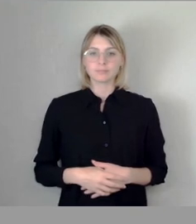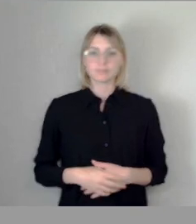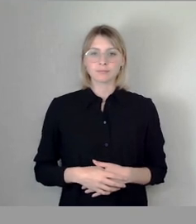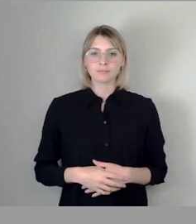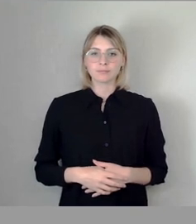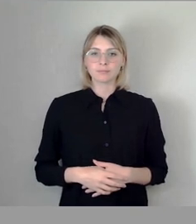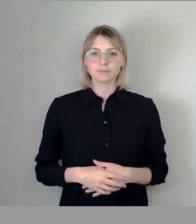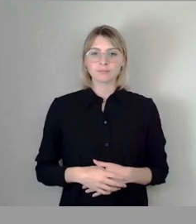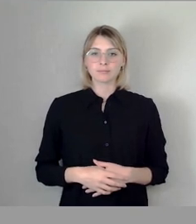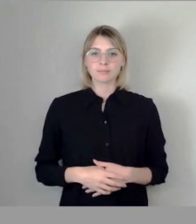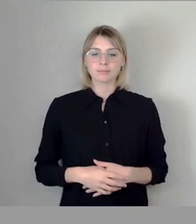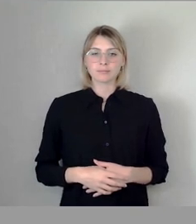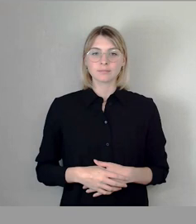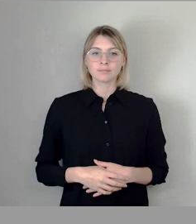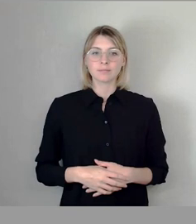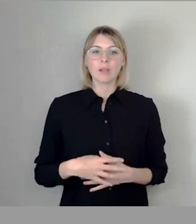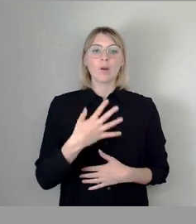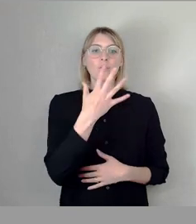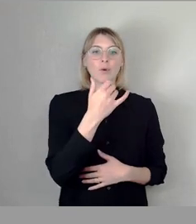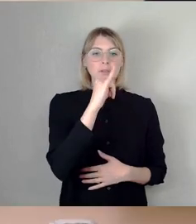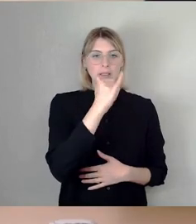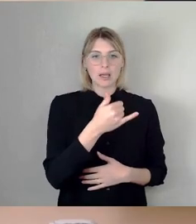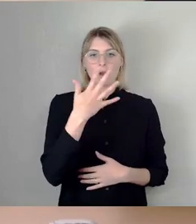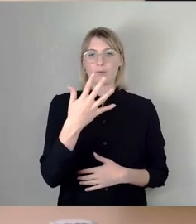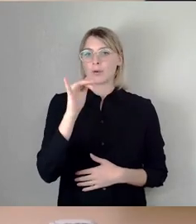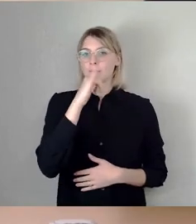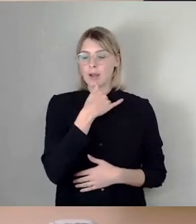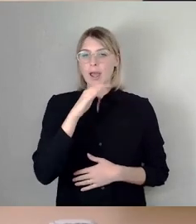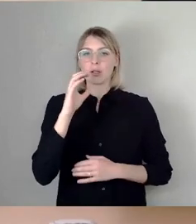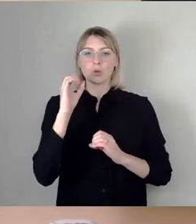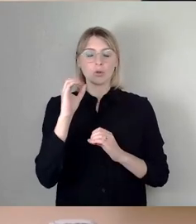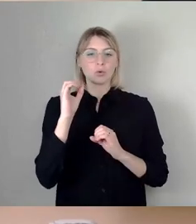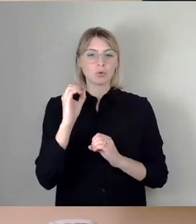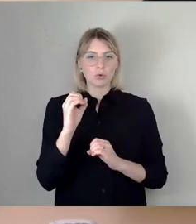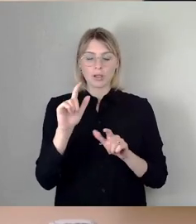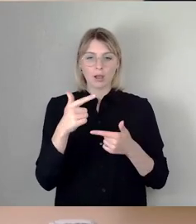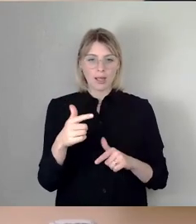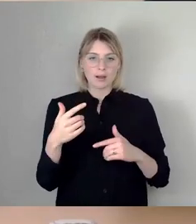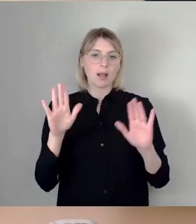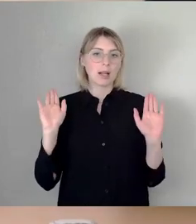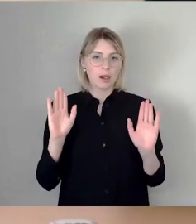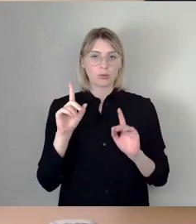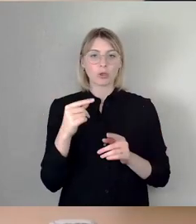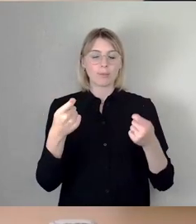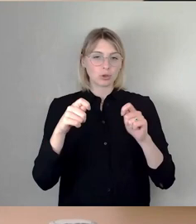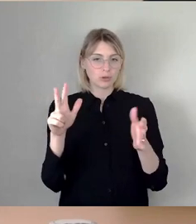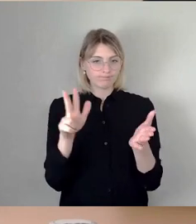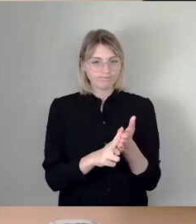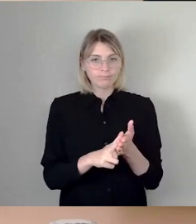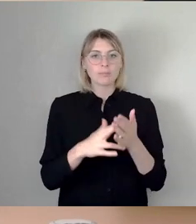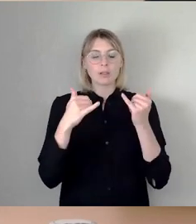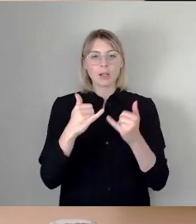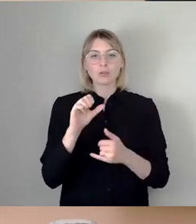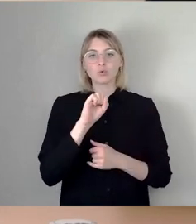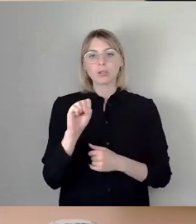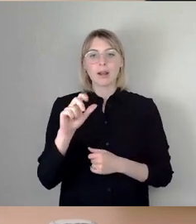mit 50, 5, nein, null, enthalten, so geschlossen. Dann würde jetzt noch Susanne Krause reden, dann das Schlusswort der